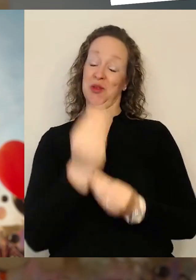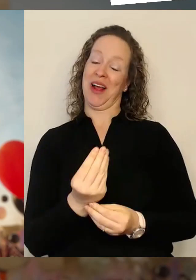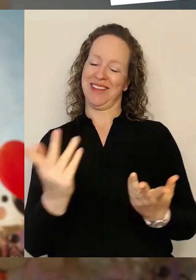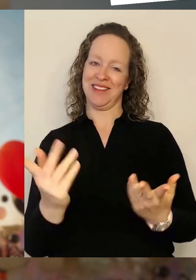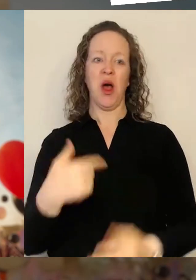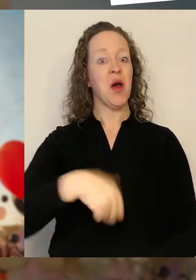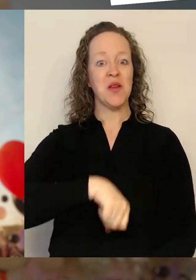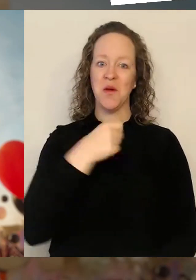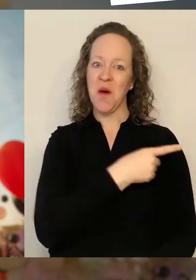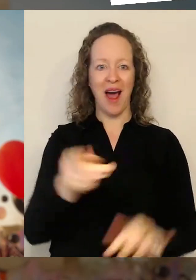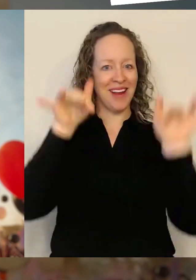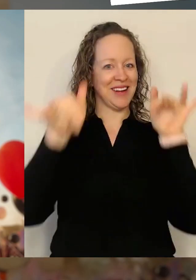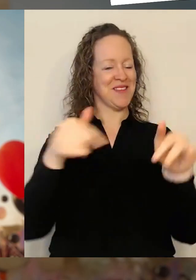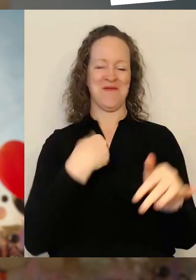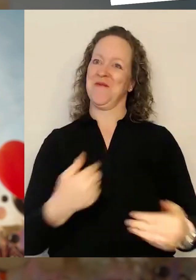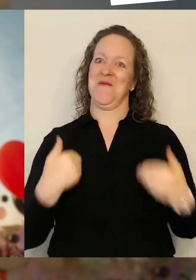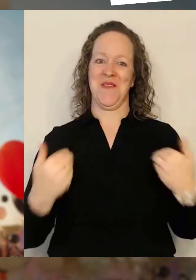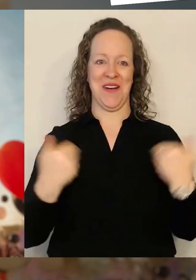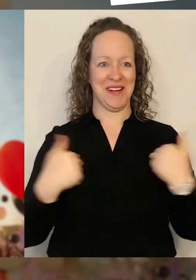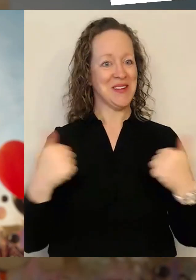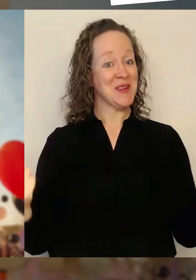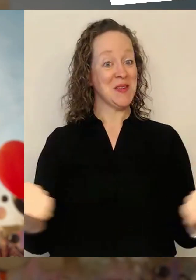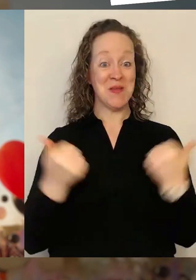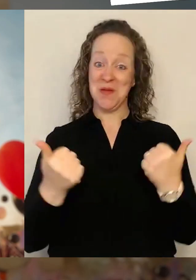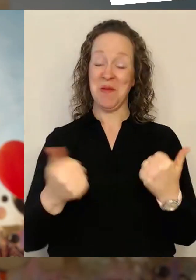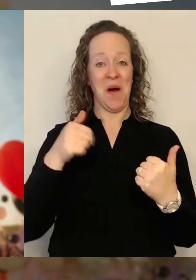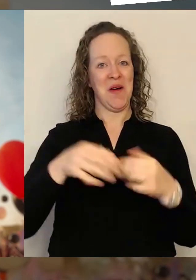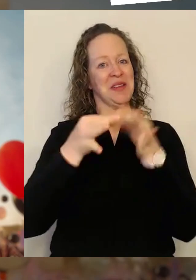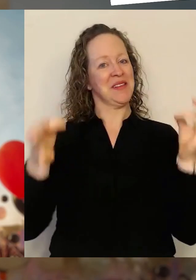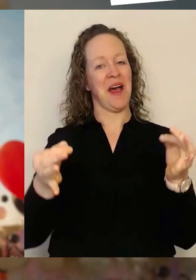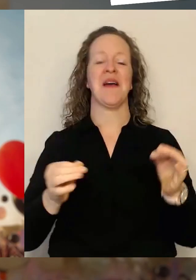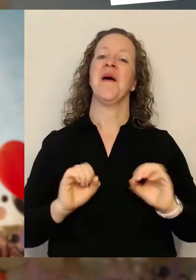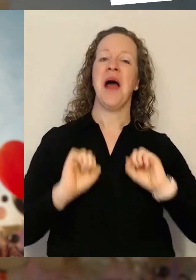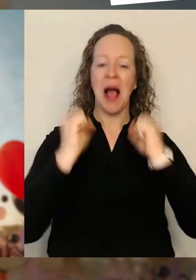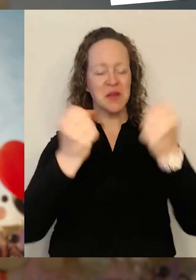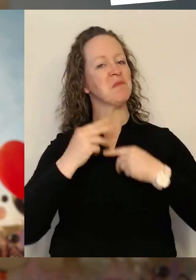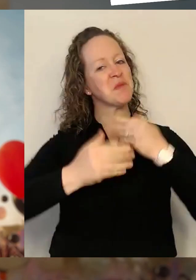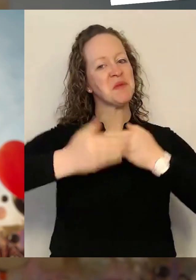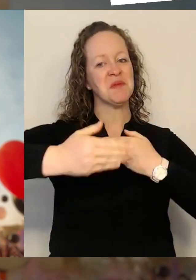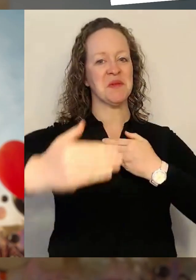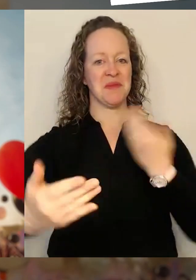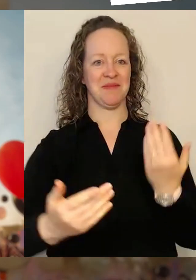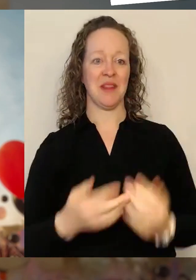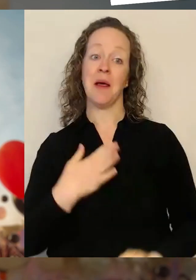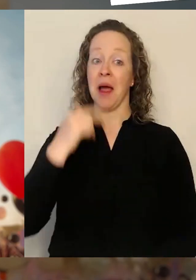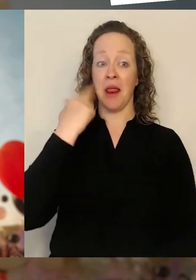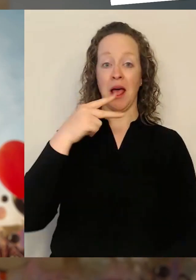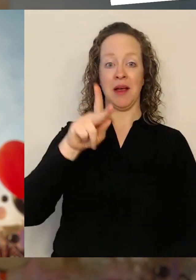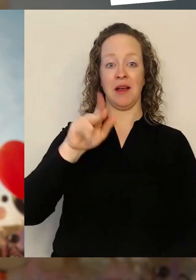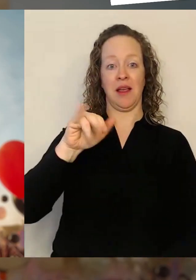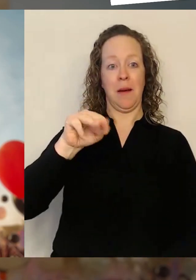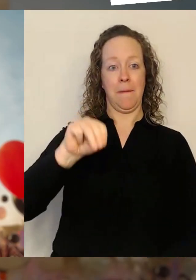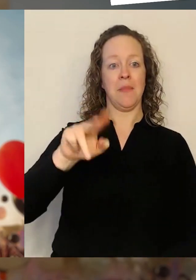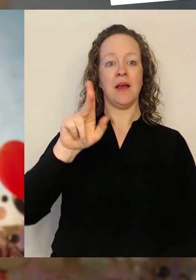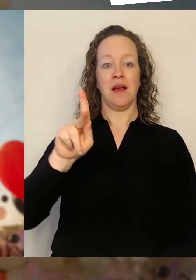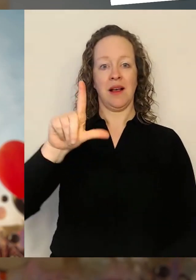dabei seid und eingeschaltet habt und uns durch einen aktionsreichen Tag begleitet. Ich bin Kim Klebolde und ich führe euch heute gemeinsam mit meiner